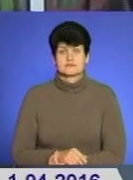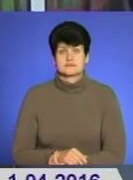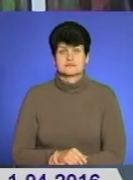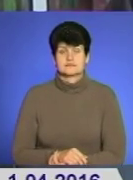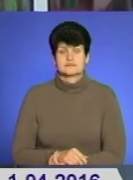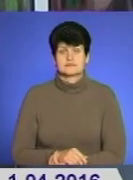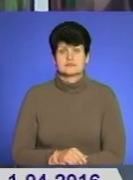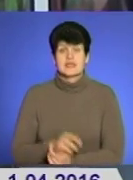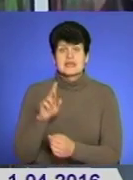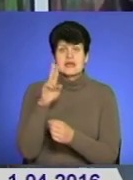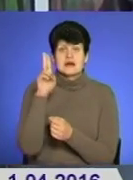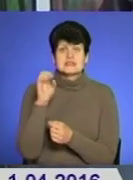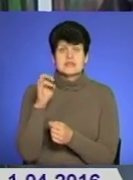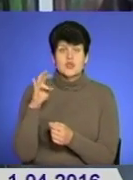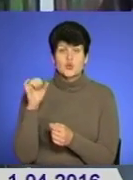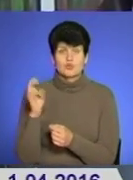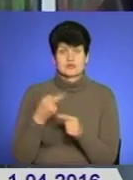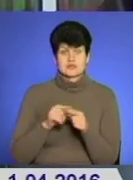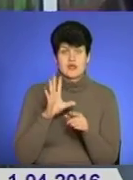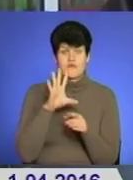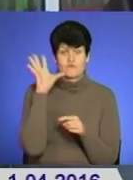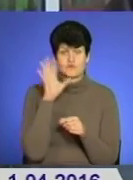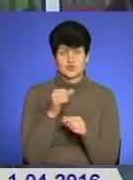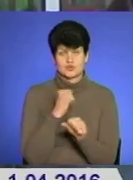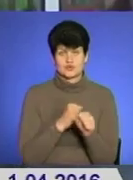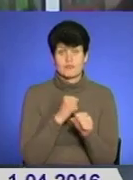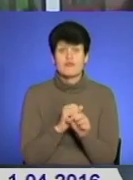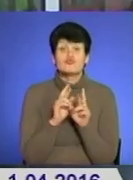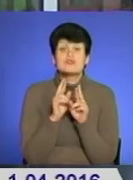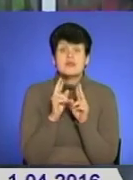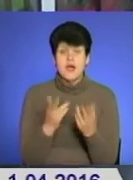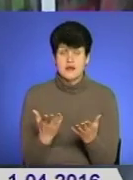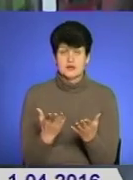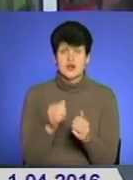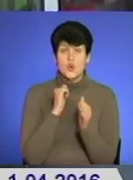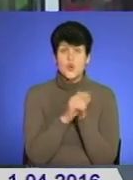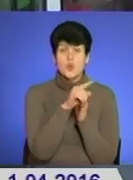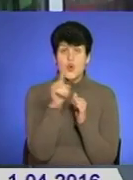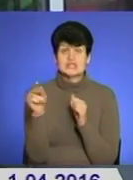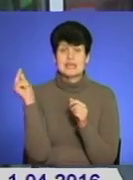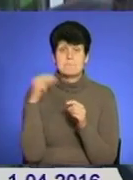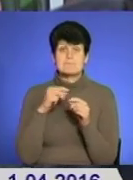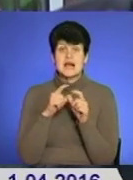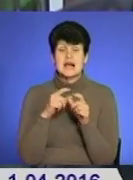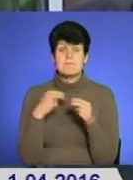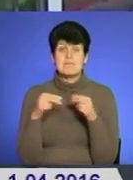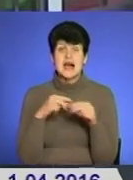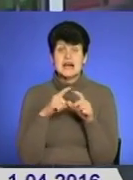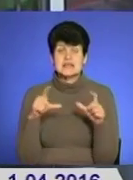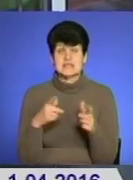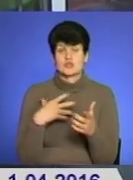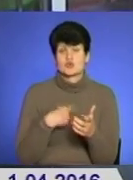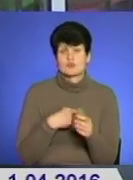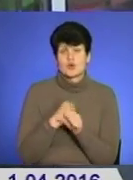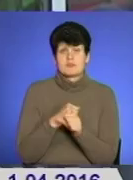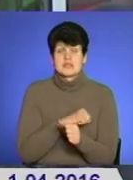Той Яценюк сотворив то все. Розумієте, ну як? Кажкий магазин собі по-своєму. Той-то ті ціни виставляє, той-то